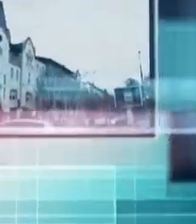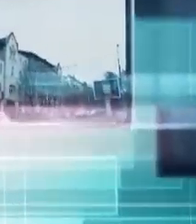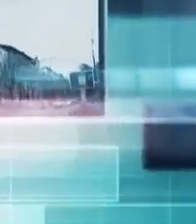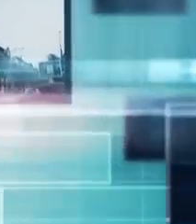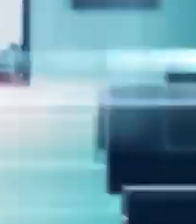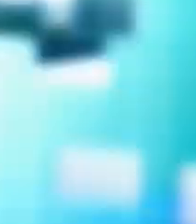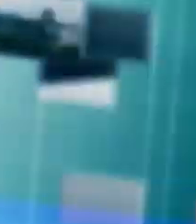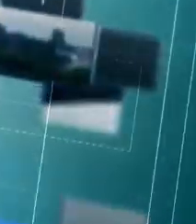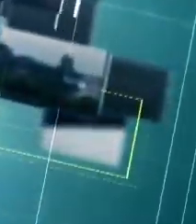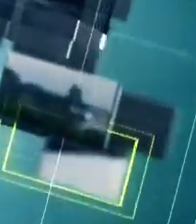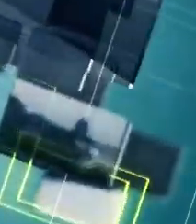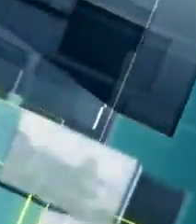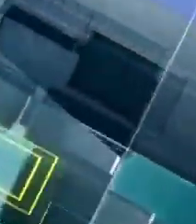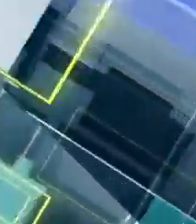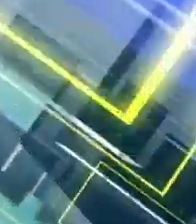Девушки отдыхают